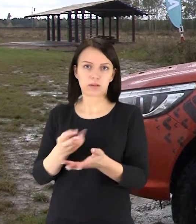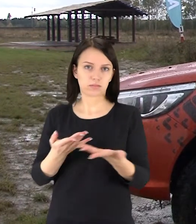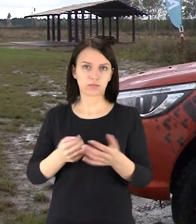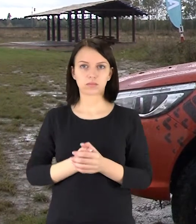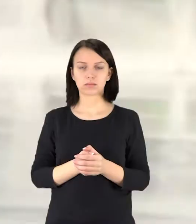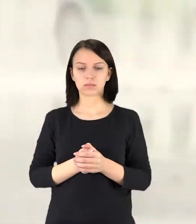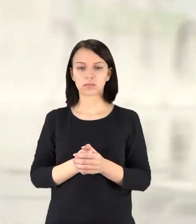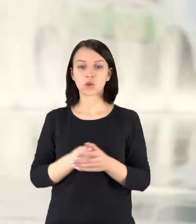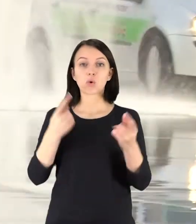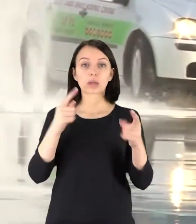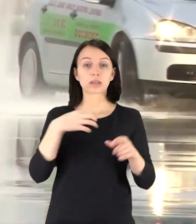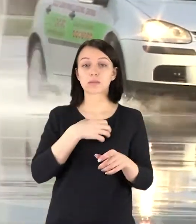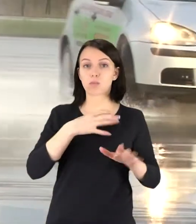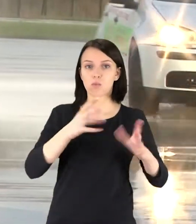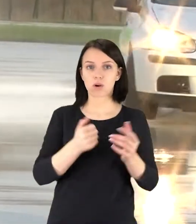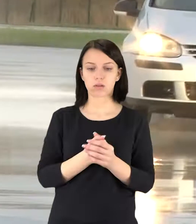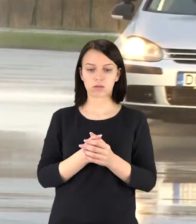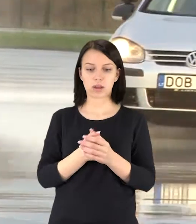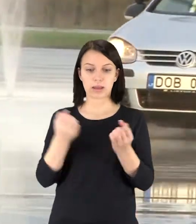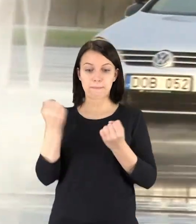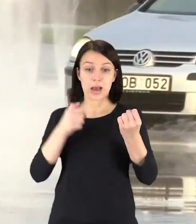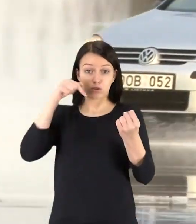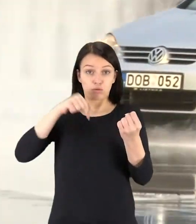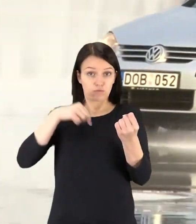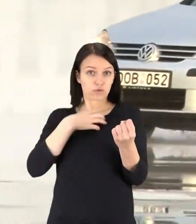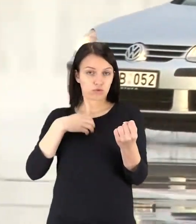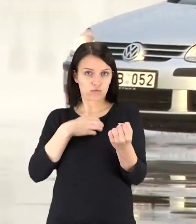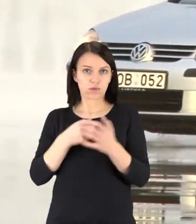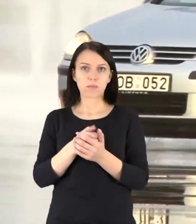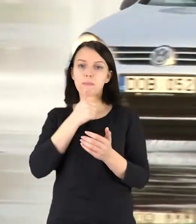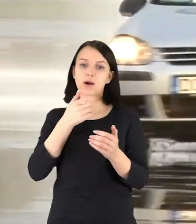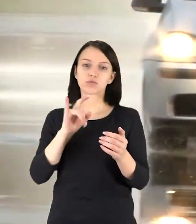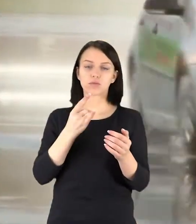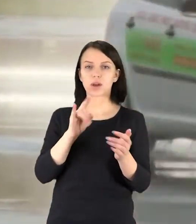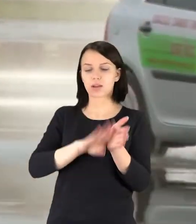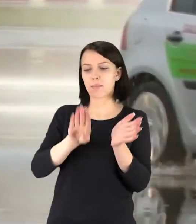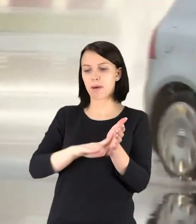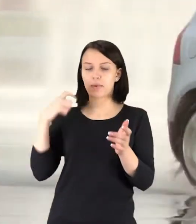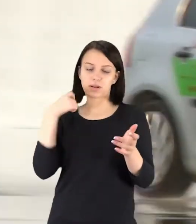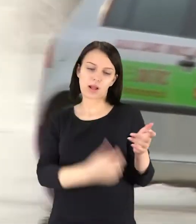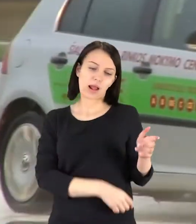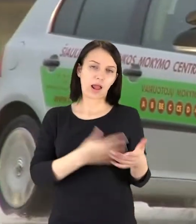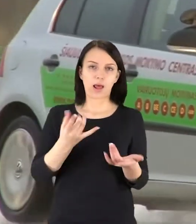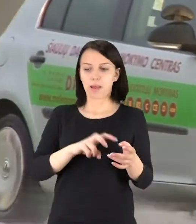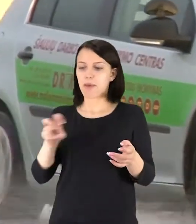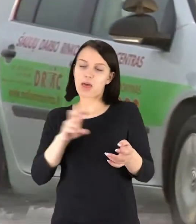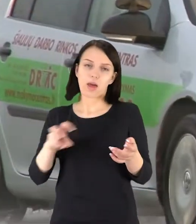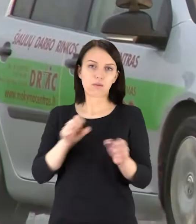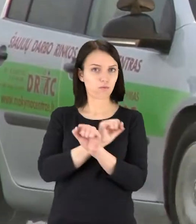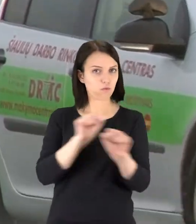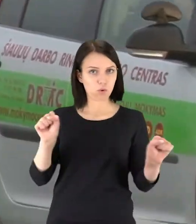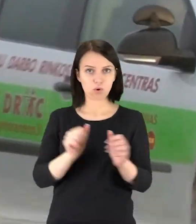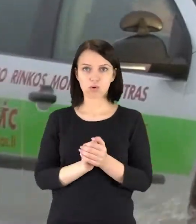su sužalojimais. Kita investicija – į saugumą salone. Vaikai jame negali rydinėtis lyg žaisliukai šokoladinėme kiaušinėje,